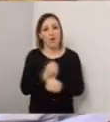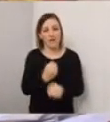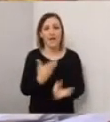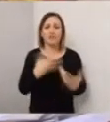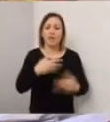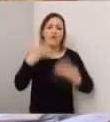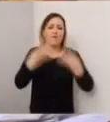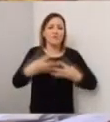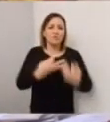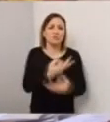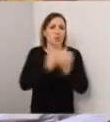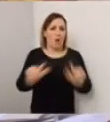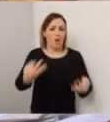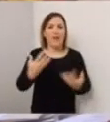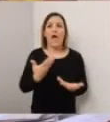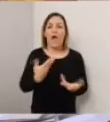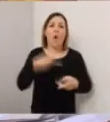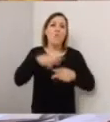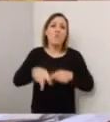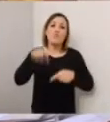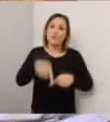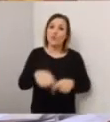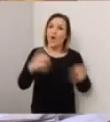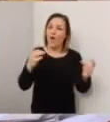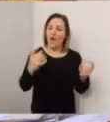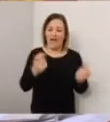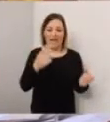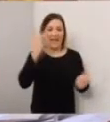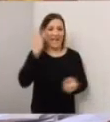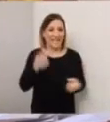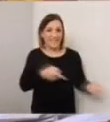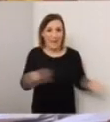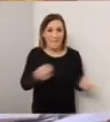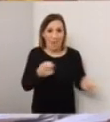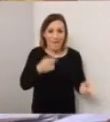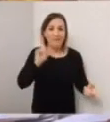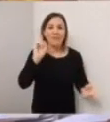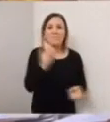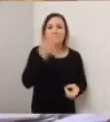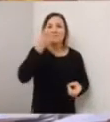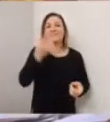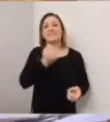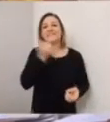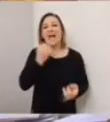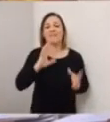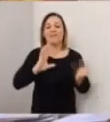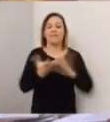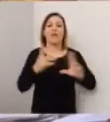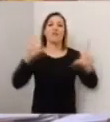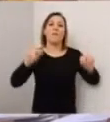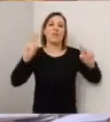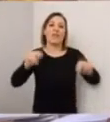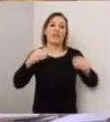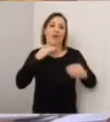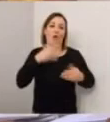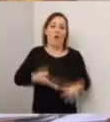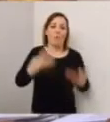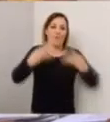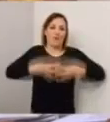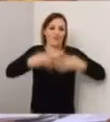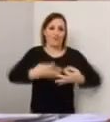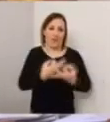Almeno utilizziamo questa grave crisi che stiamo attraversando per modernizzare un po' con la macchina comunale che ne abbiamo veramente bisogno.